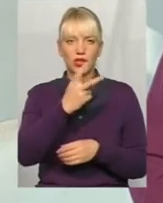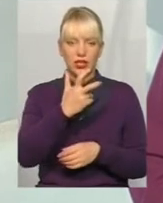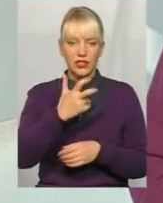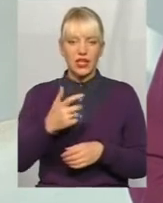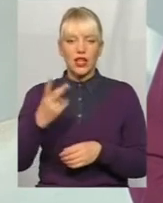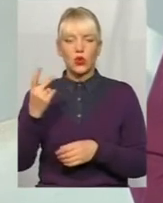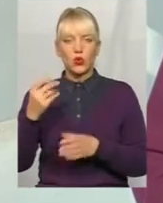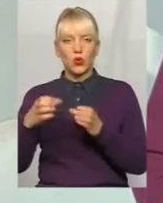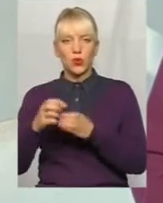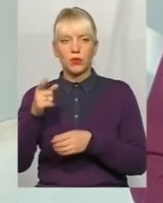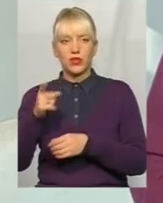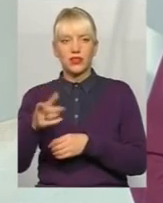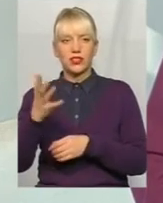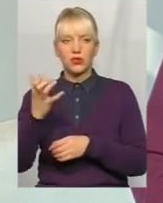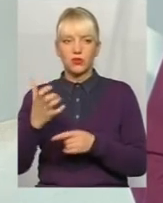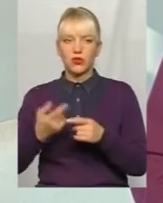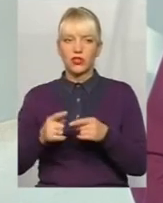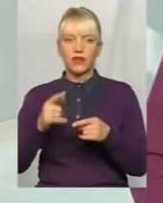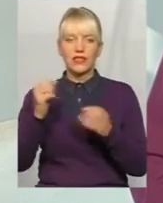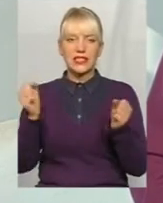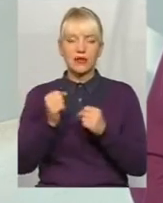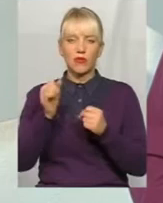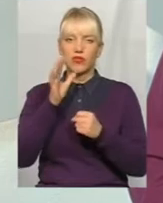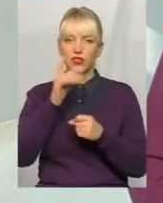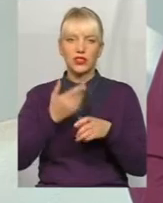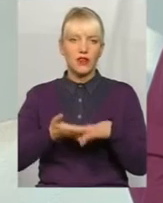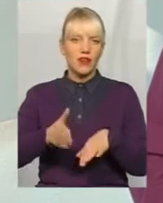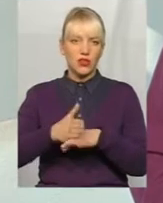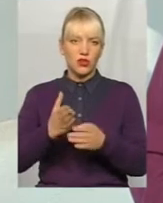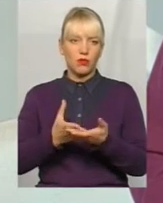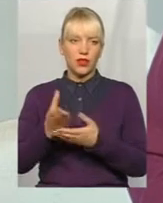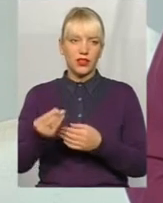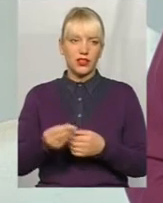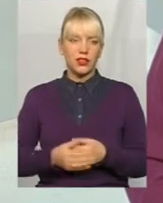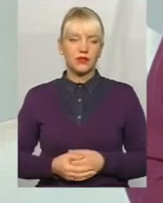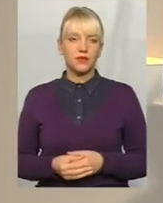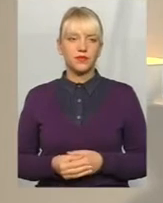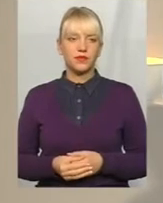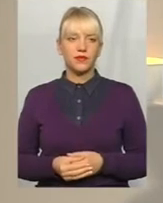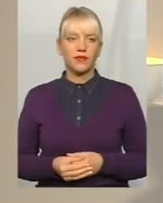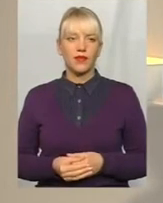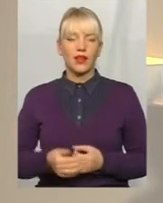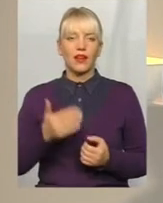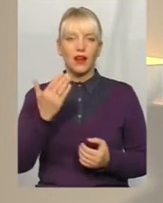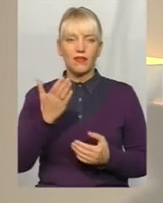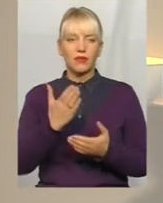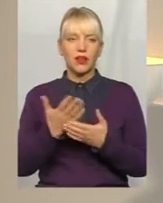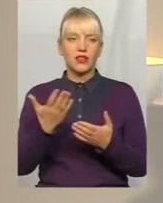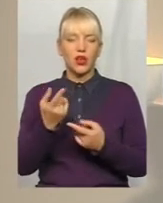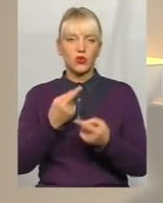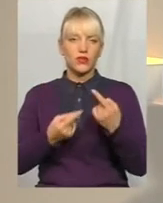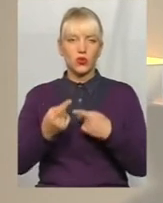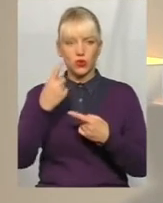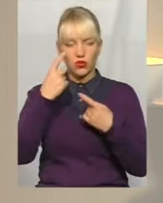гривень, особливо в зимовий час, такі суми витінути неможливо. Тому будемо просити. Скажіть, а ви вже якусь зворотню інформацію від міської влади